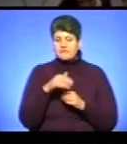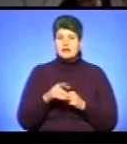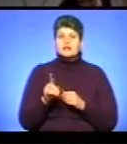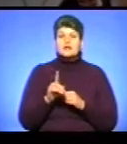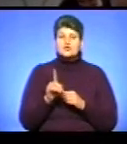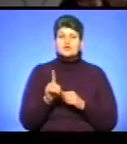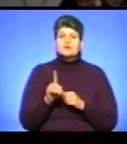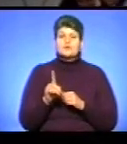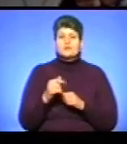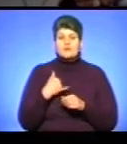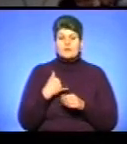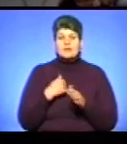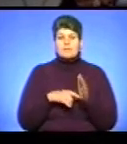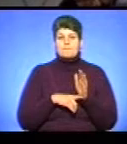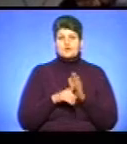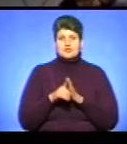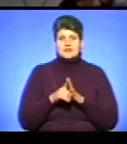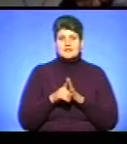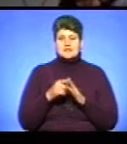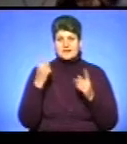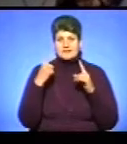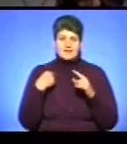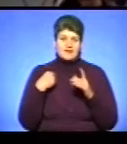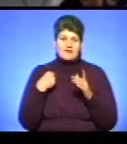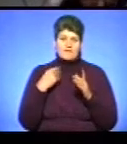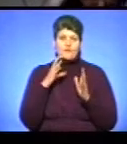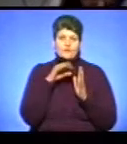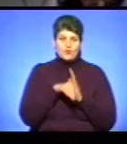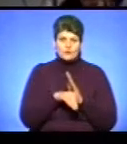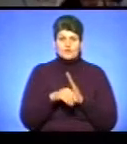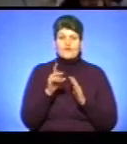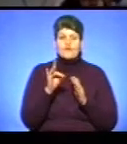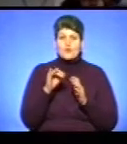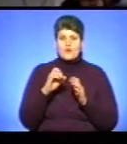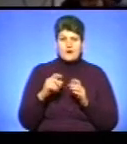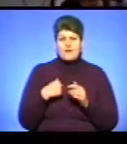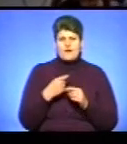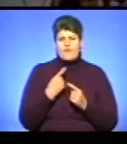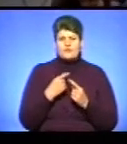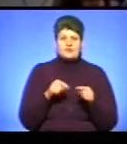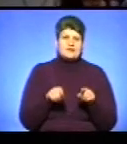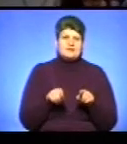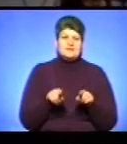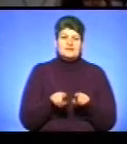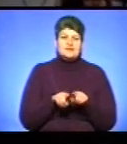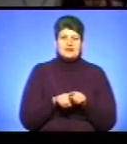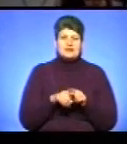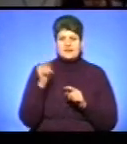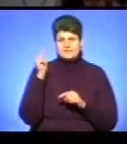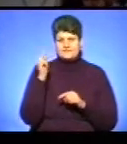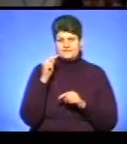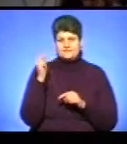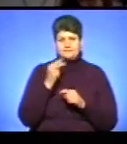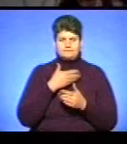що в мене йде, починається байка. Я включаюся в роль, але я говорю її так, як ніби завчино дуже.